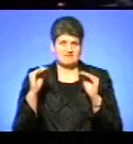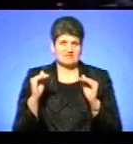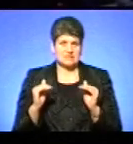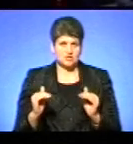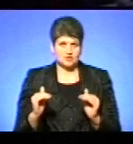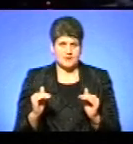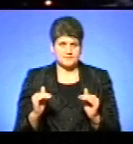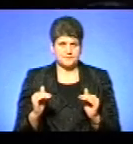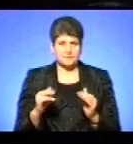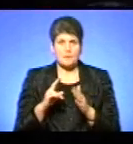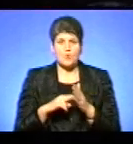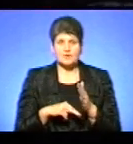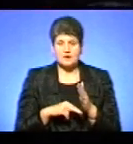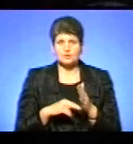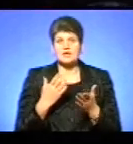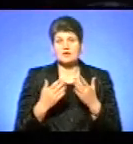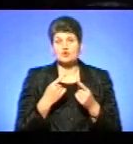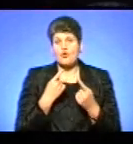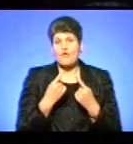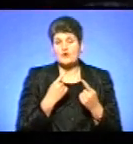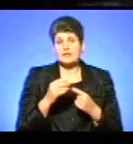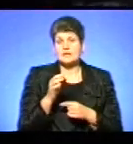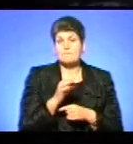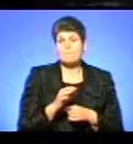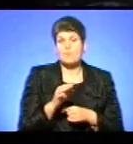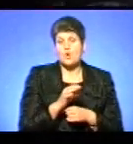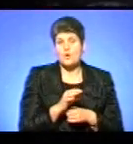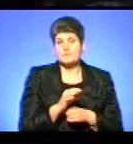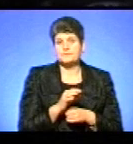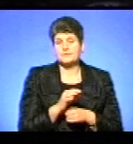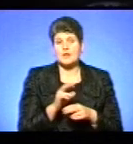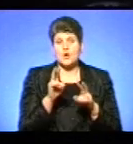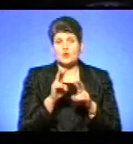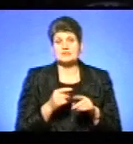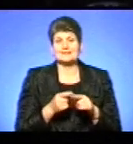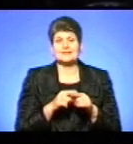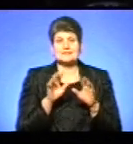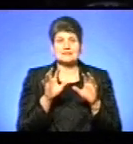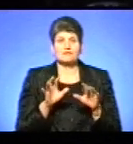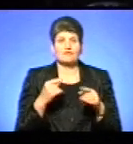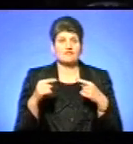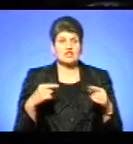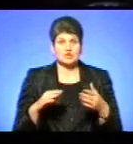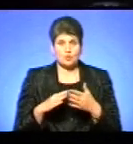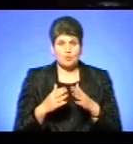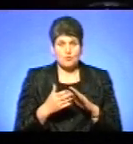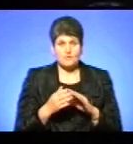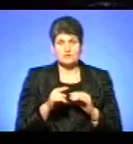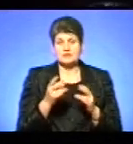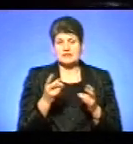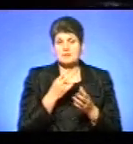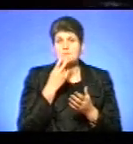податку. Якщо говорити про розгляд цих законів в якихось інших умовах, тоді треба